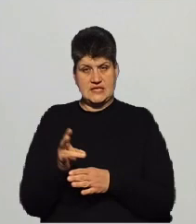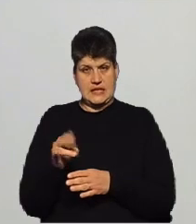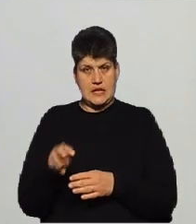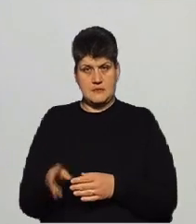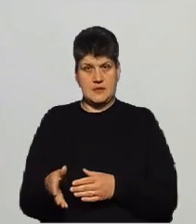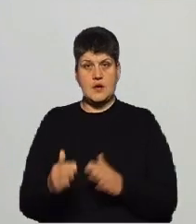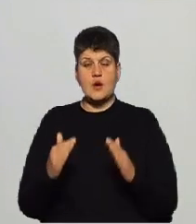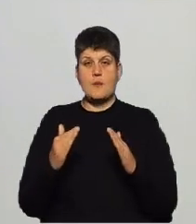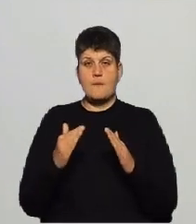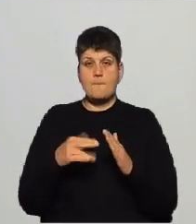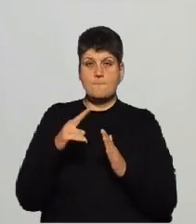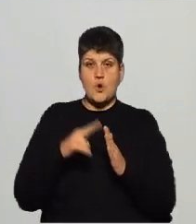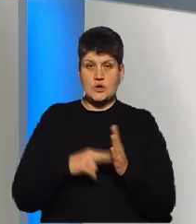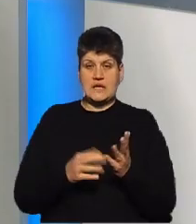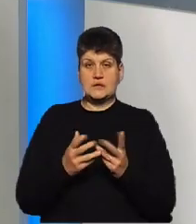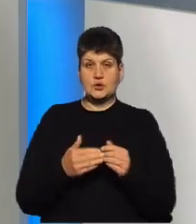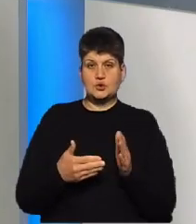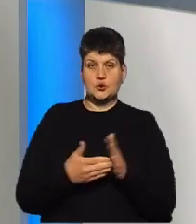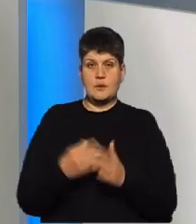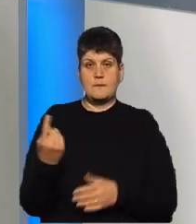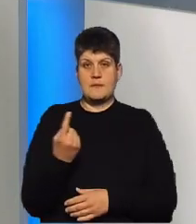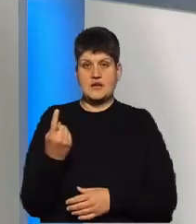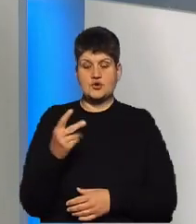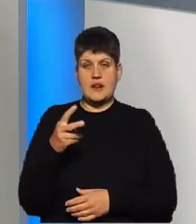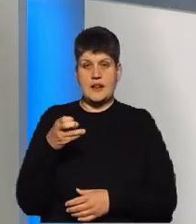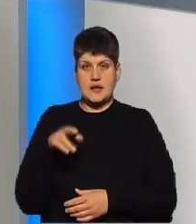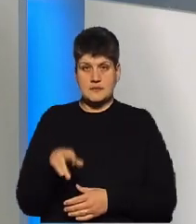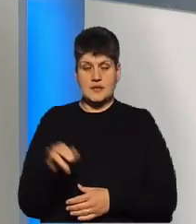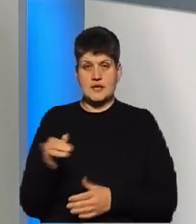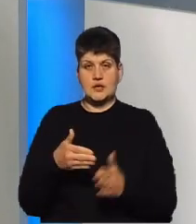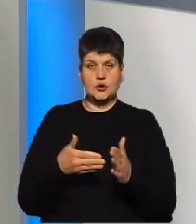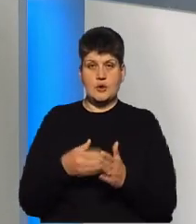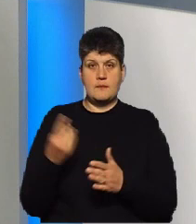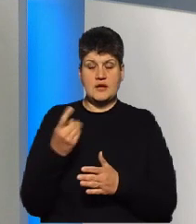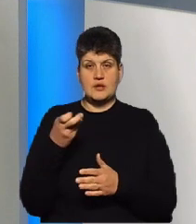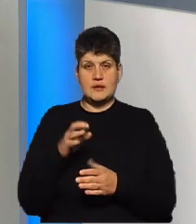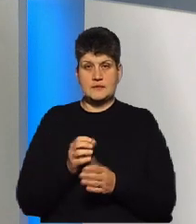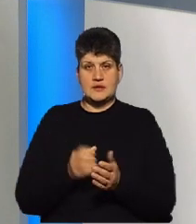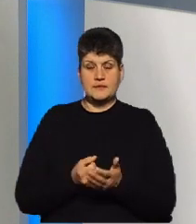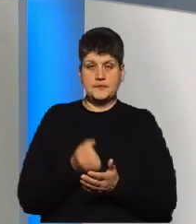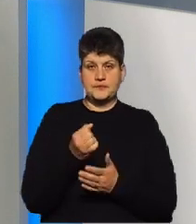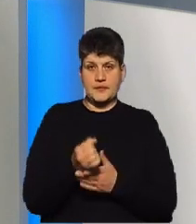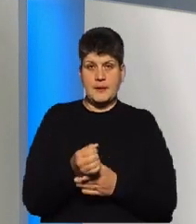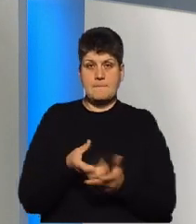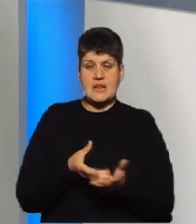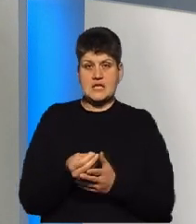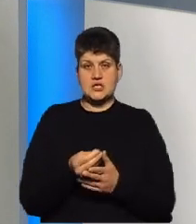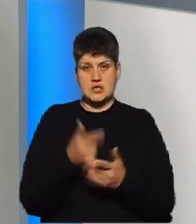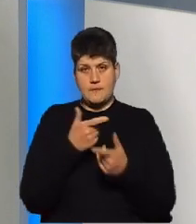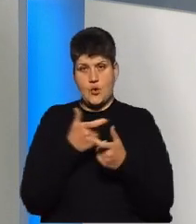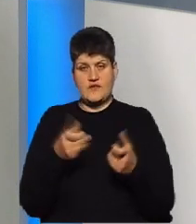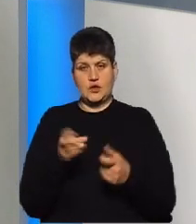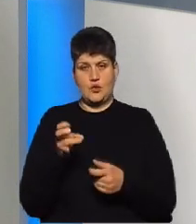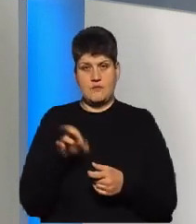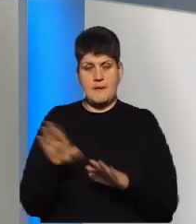нараховується до 1 липня, і до 1 липня надсилається платіжні повідомлення рішення платника. В них після